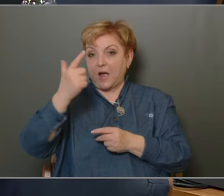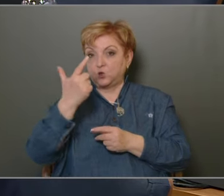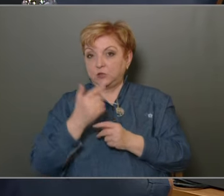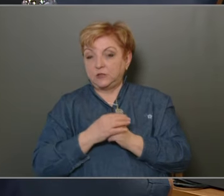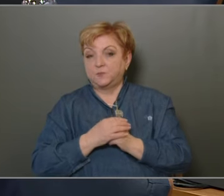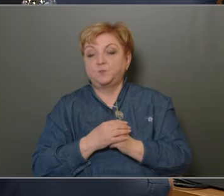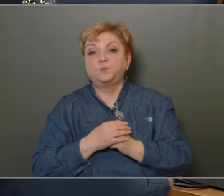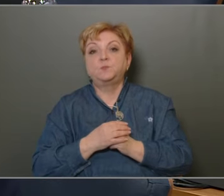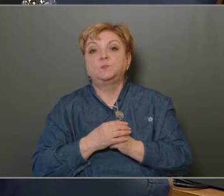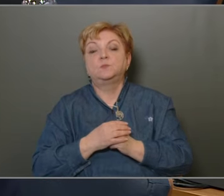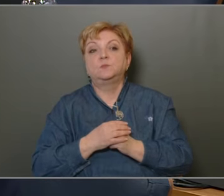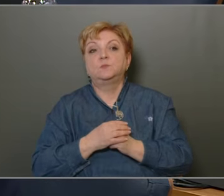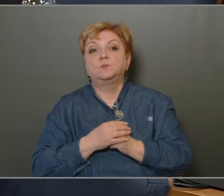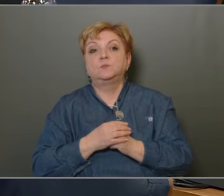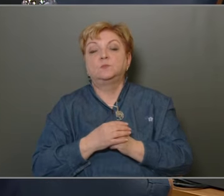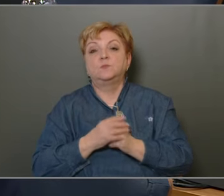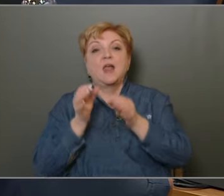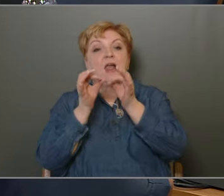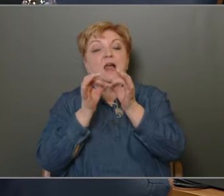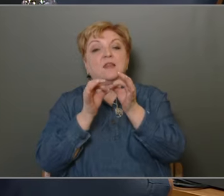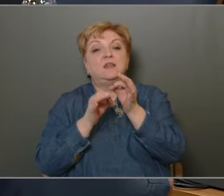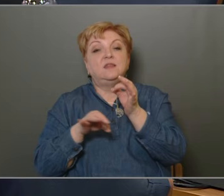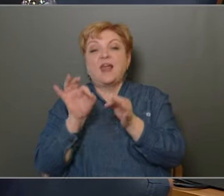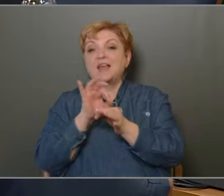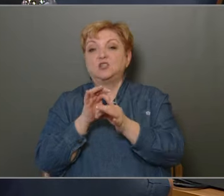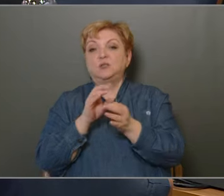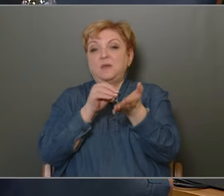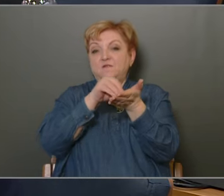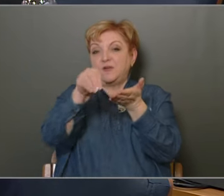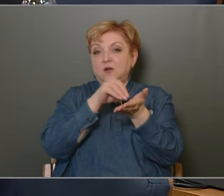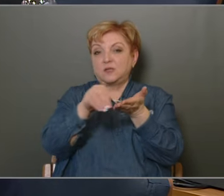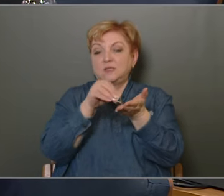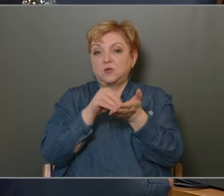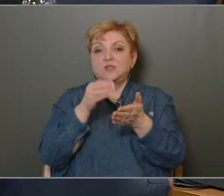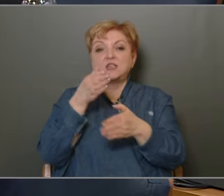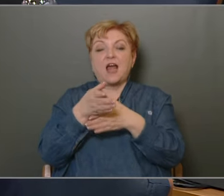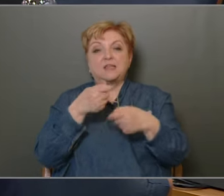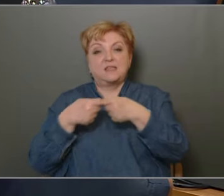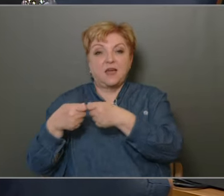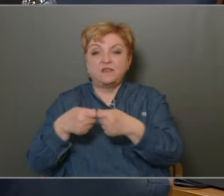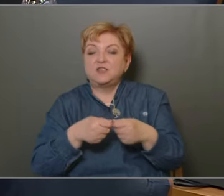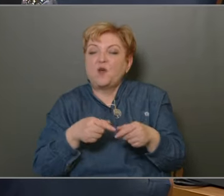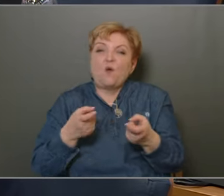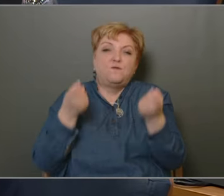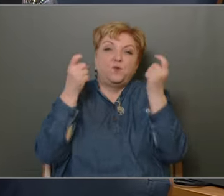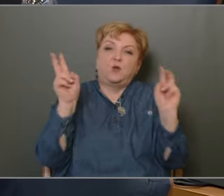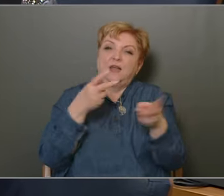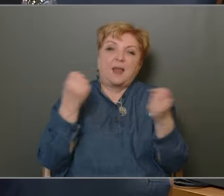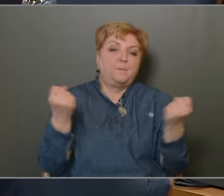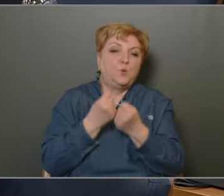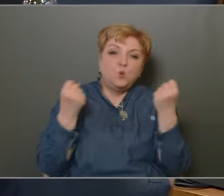A teljesítményfinanszírozás átszervezése, és ez most független működéstől,